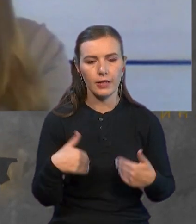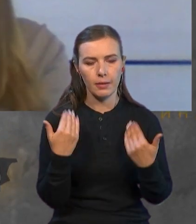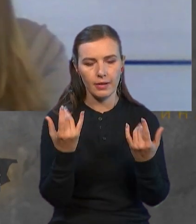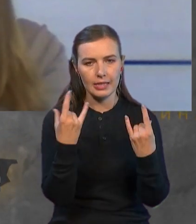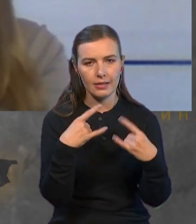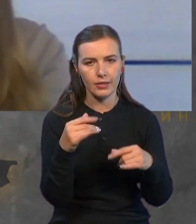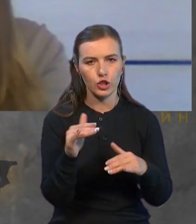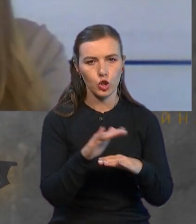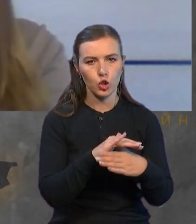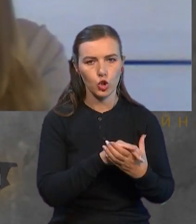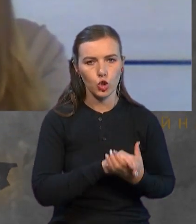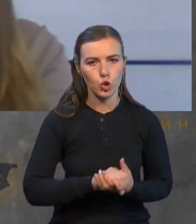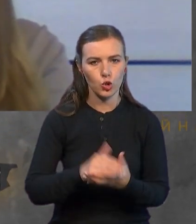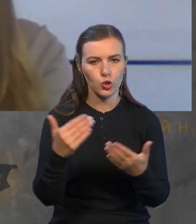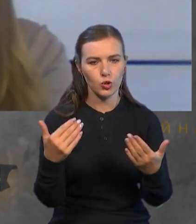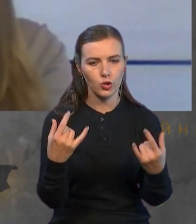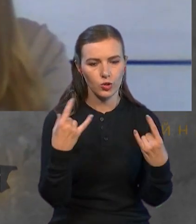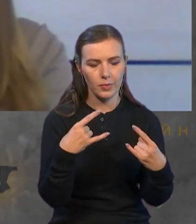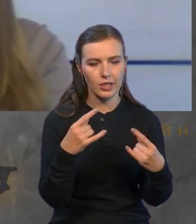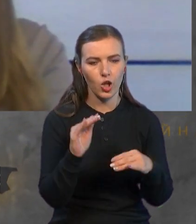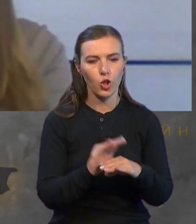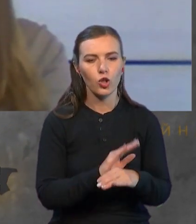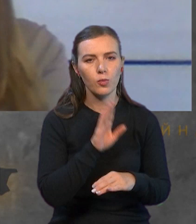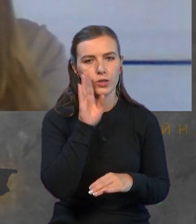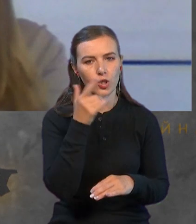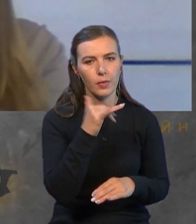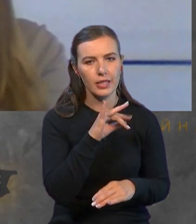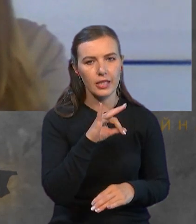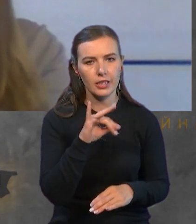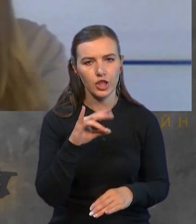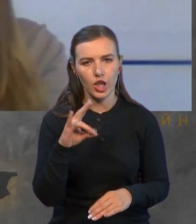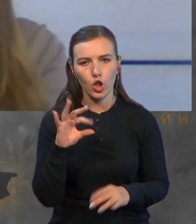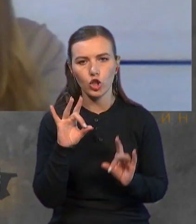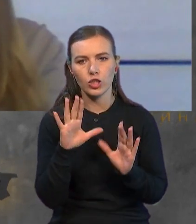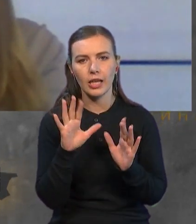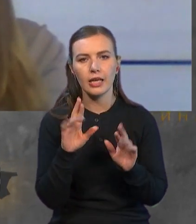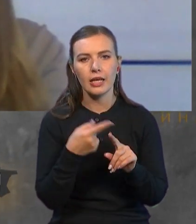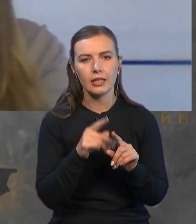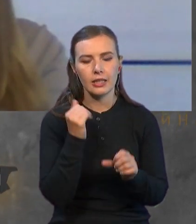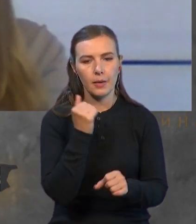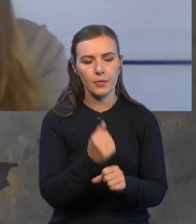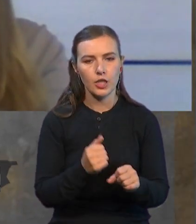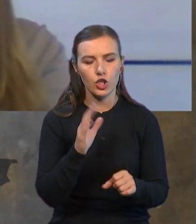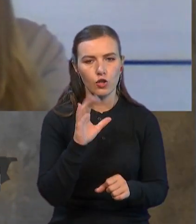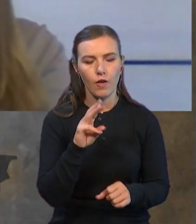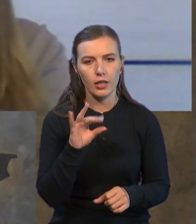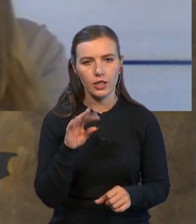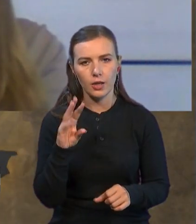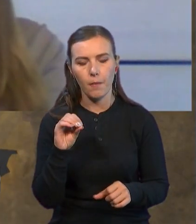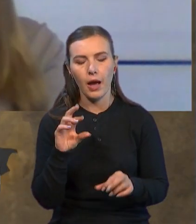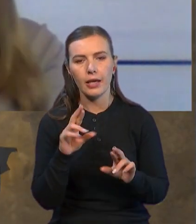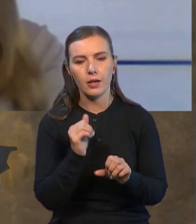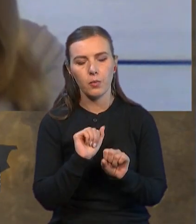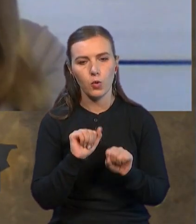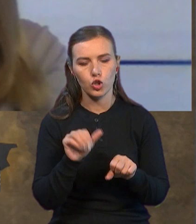ранку. Вітаю вас. Пані Ірино, розкажіть, будь ласка, як це працюватиме, як можна буде